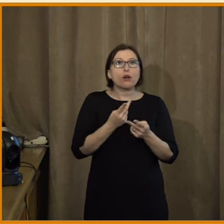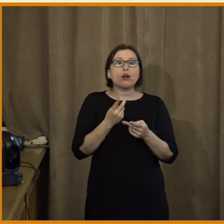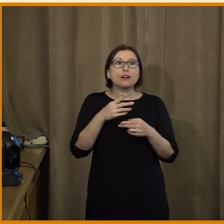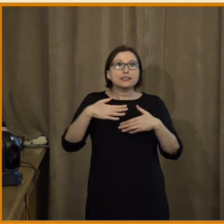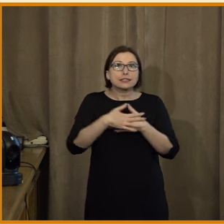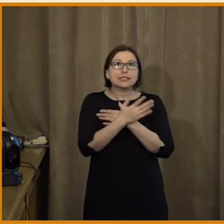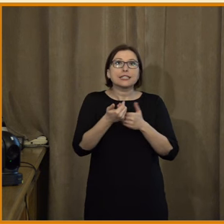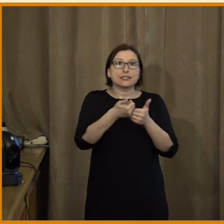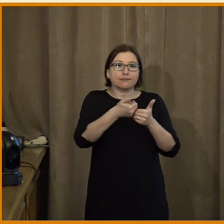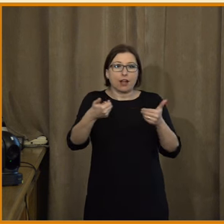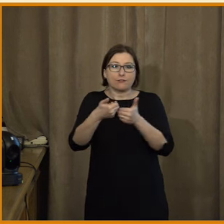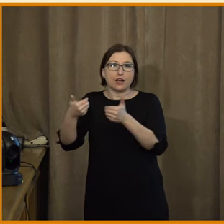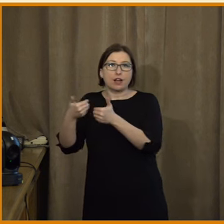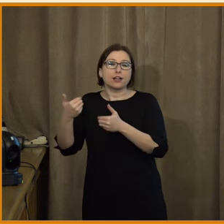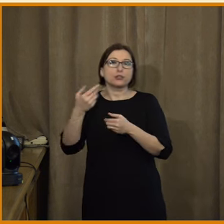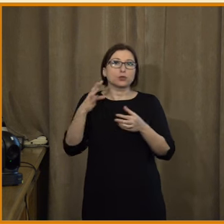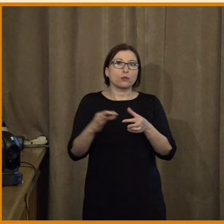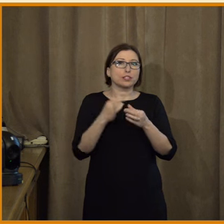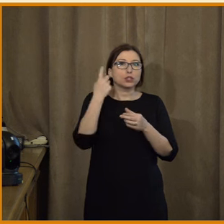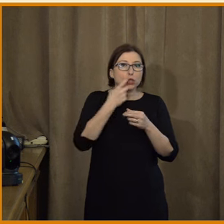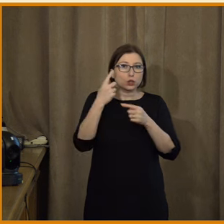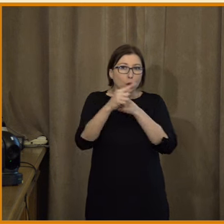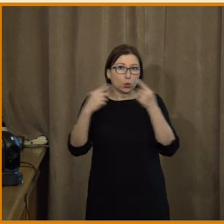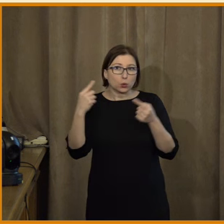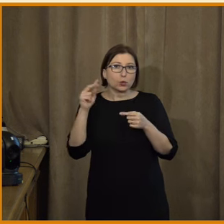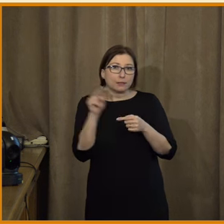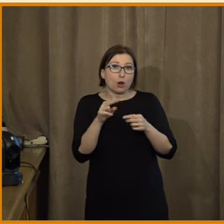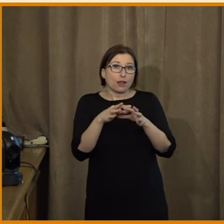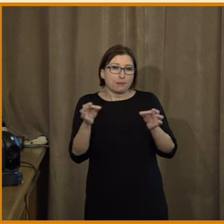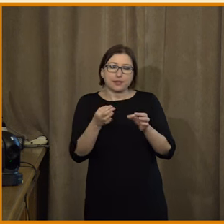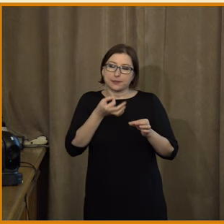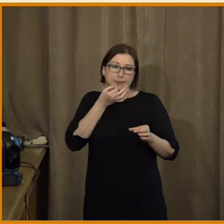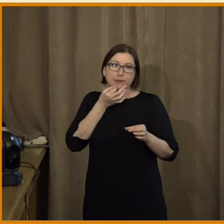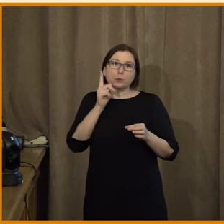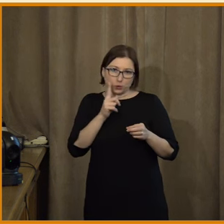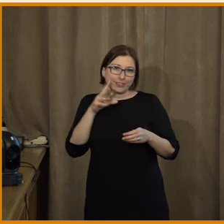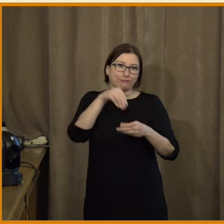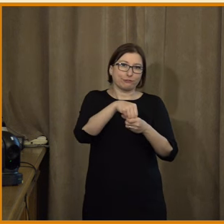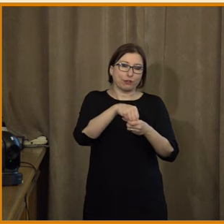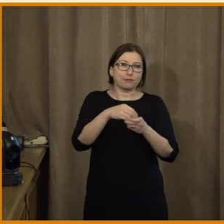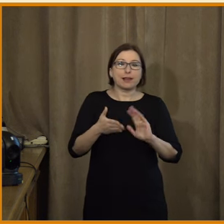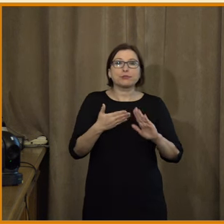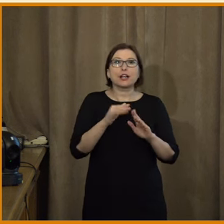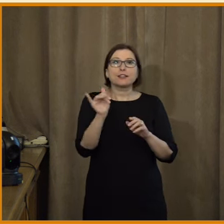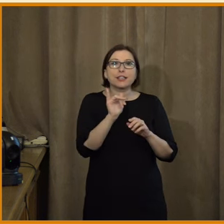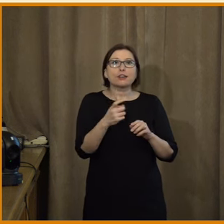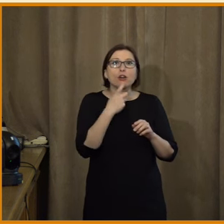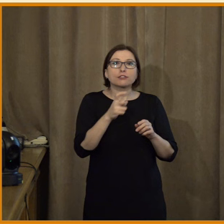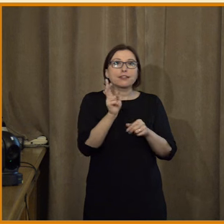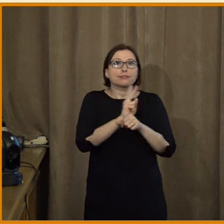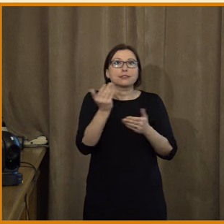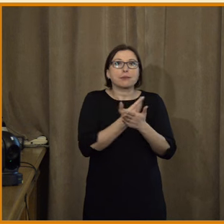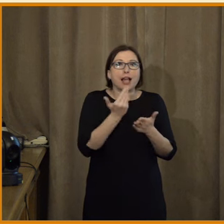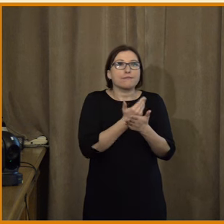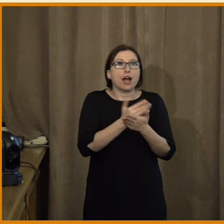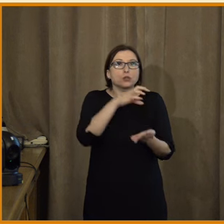vnímat odděleně právě od té sociokulturní perspektivy. A že to, že někdo se například přidá do nějaké dezinformační